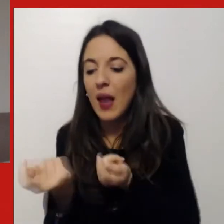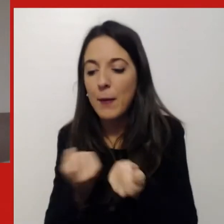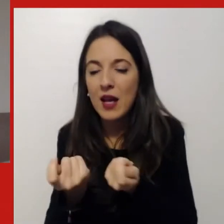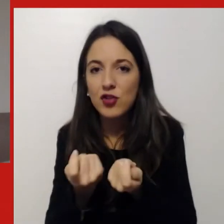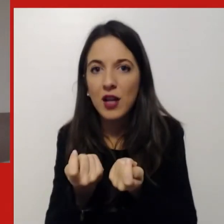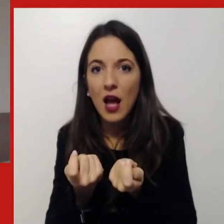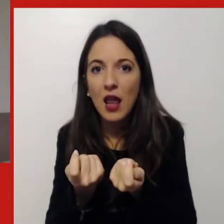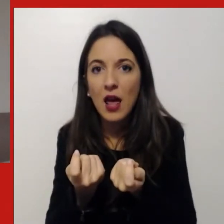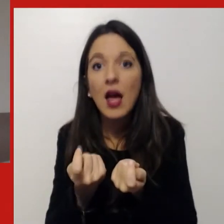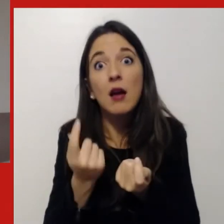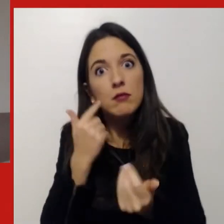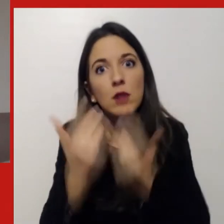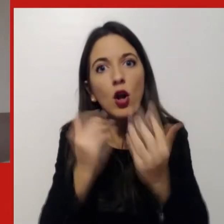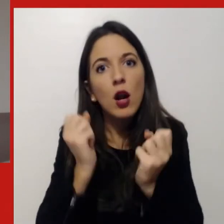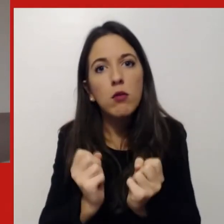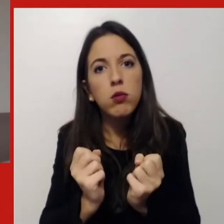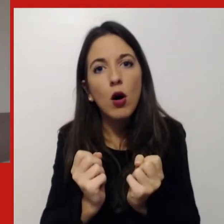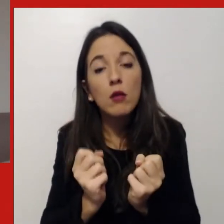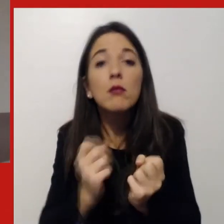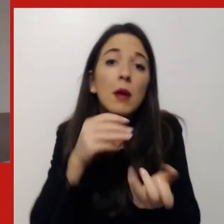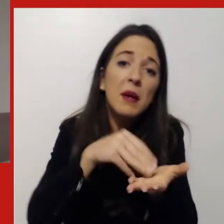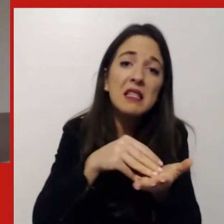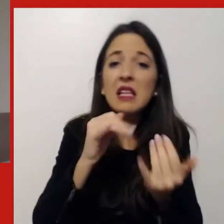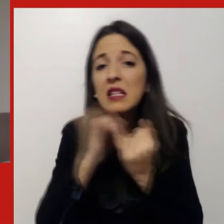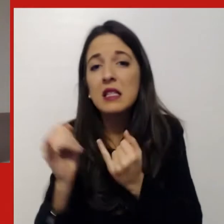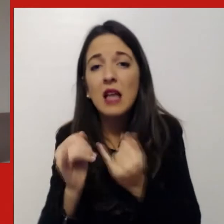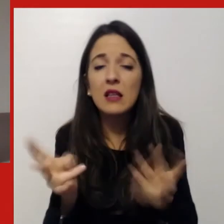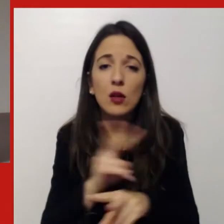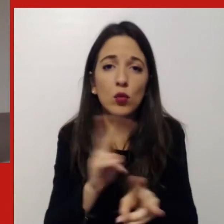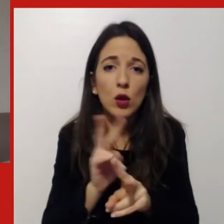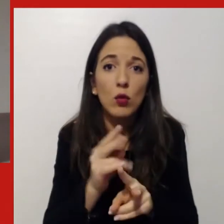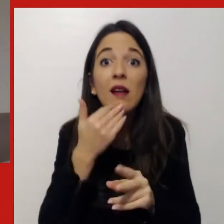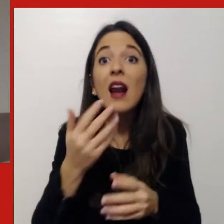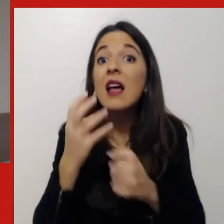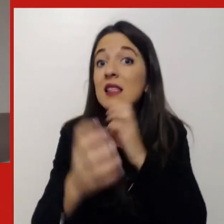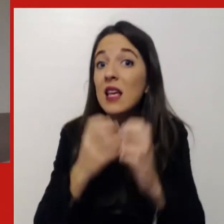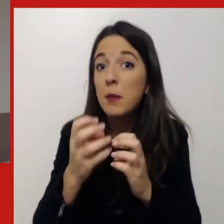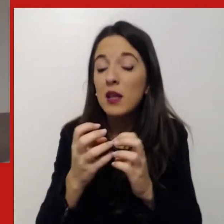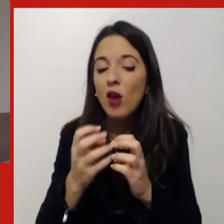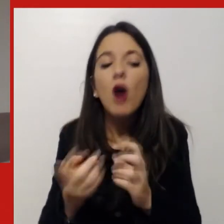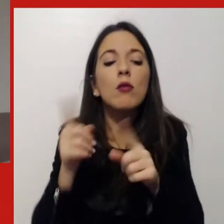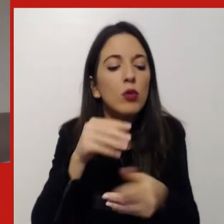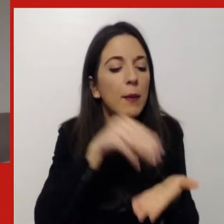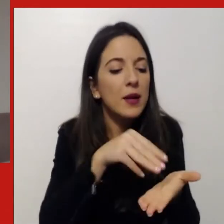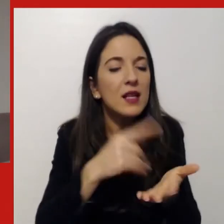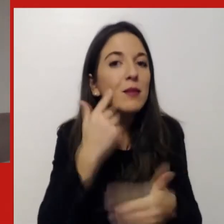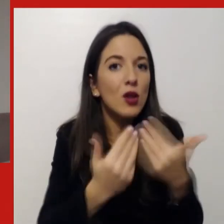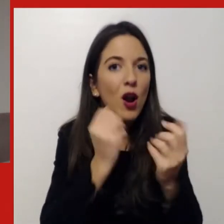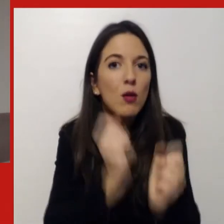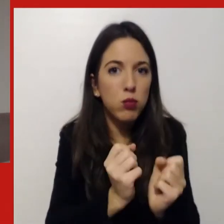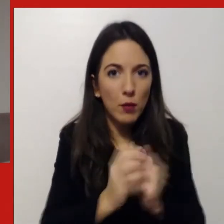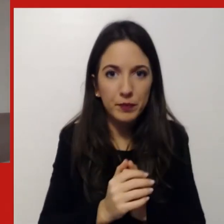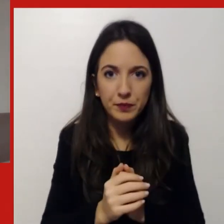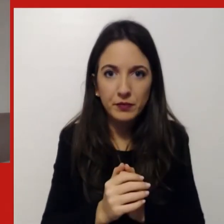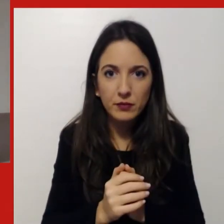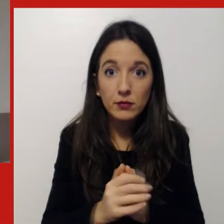in presence. Il lavoro ibrido o se ci pensate non consente di compensare o talvolta di credere di